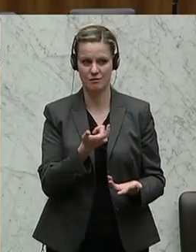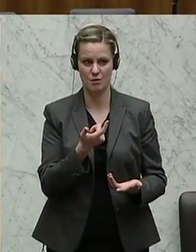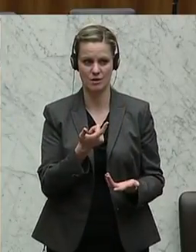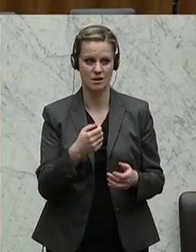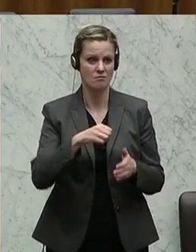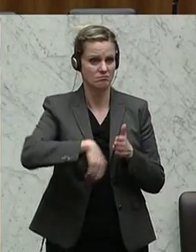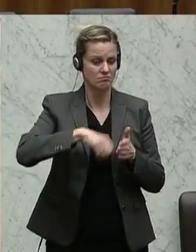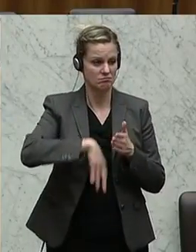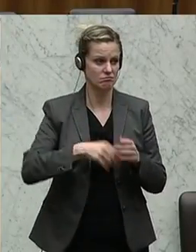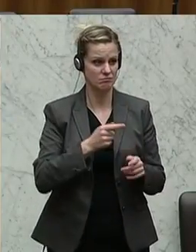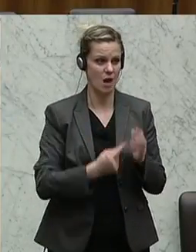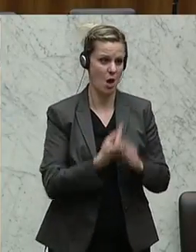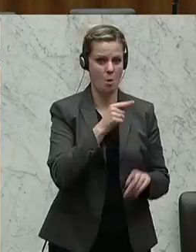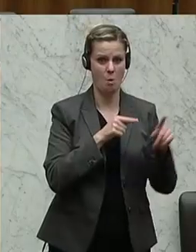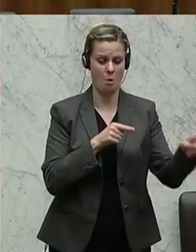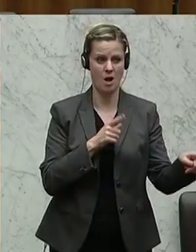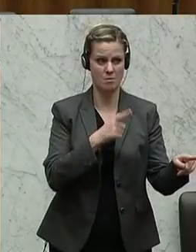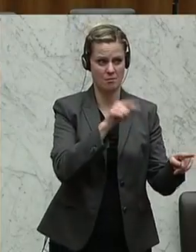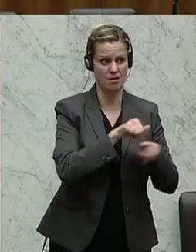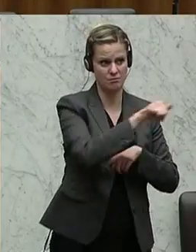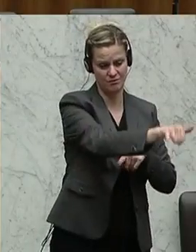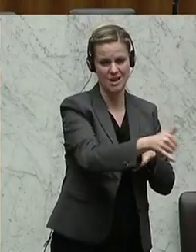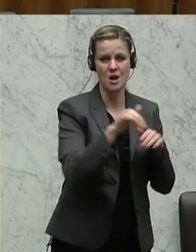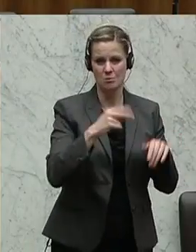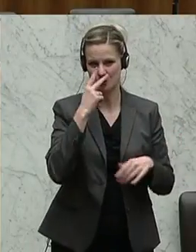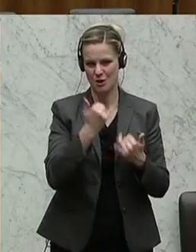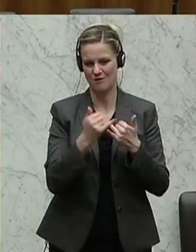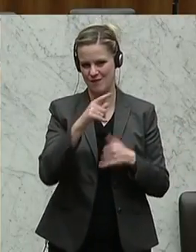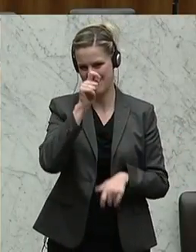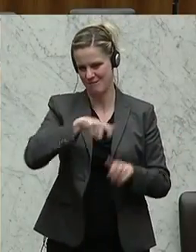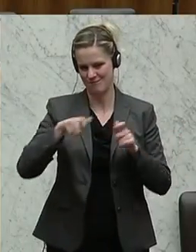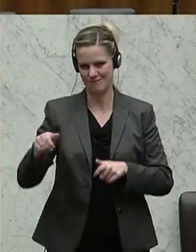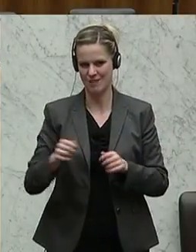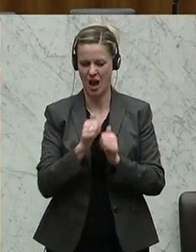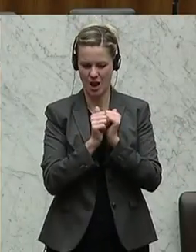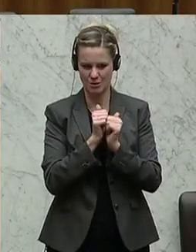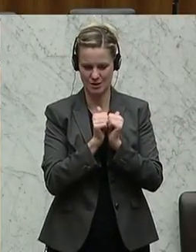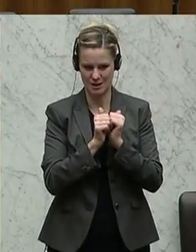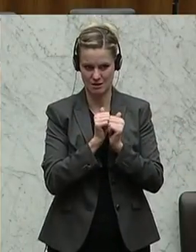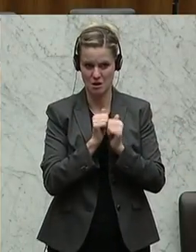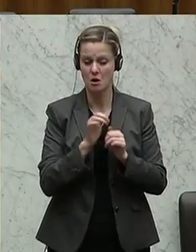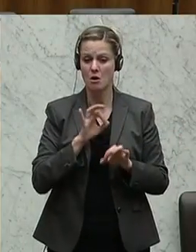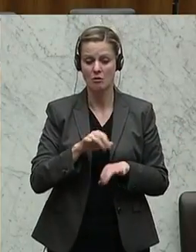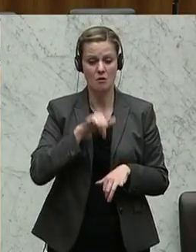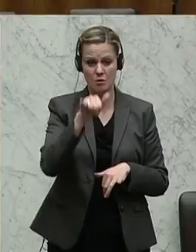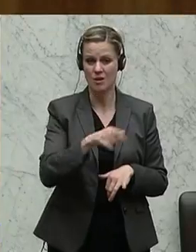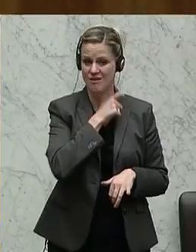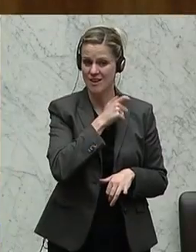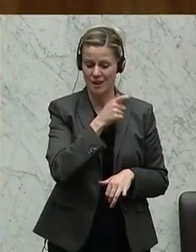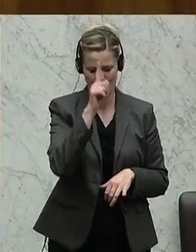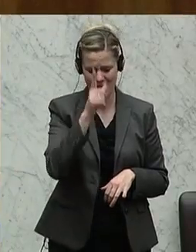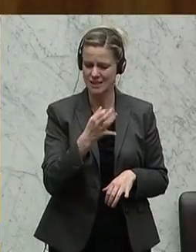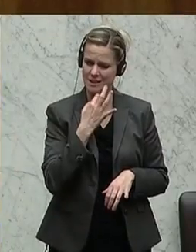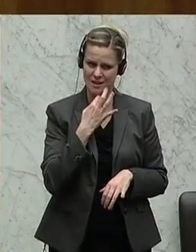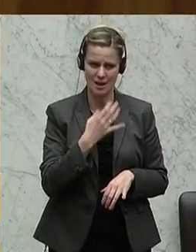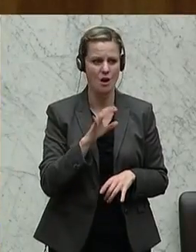Naja, aber wir müssen sehen, wie die Menschen kalkulieren. Und das ist natürlich schon auch dem Flughafen Klagenfurt. Und du weißt das ganz genau,